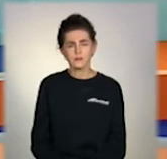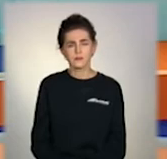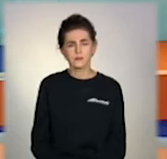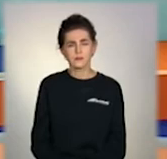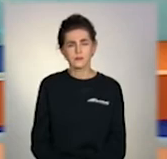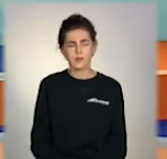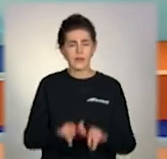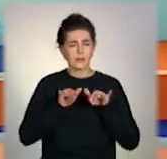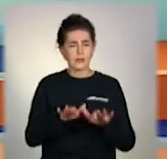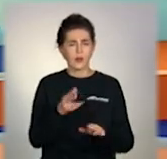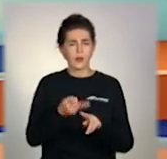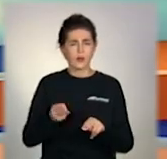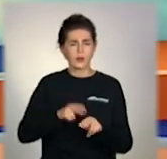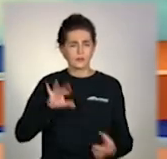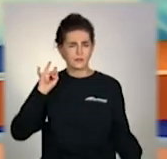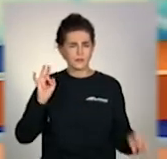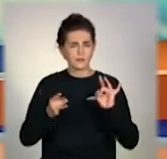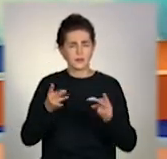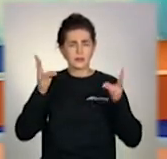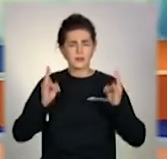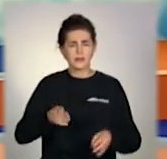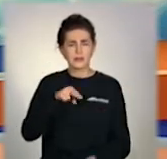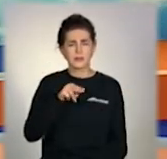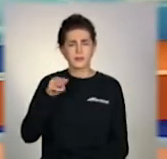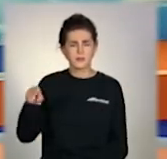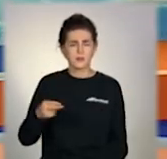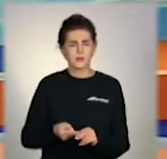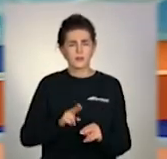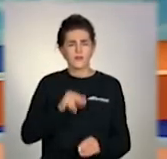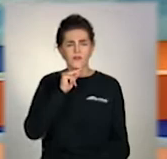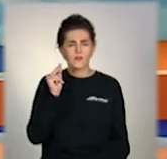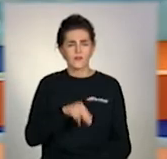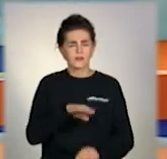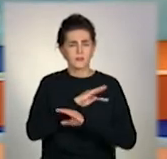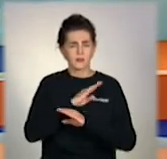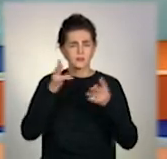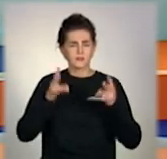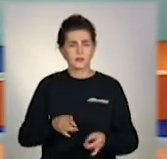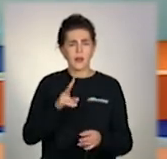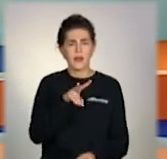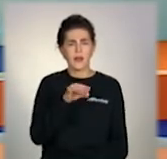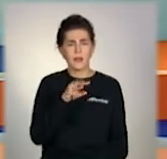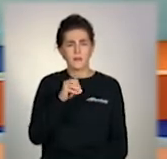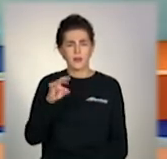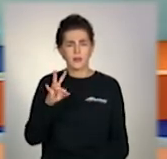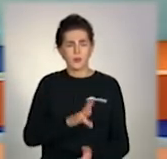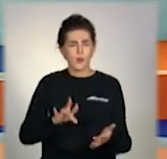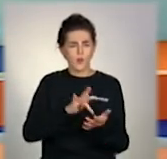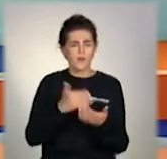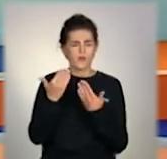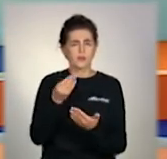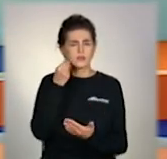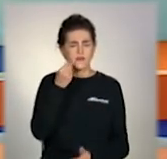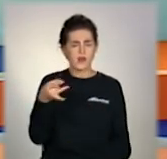Справа про резонансну ДТП, підозрюваного у смертельній аварії судять у Лимані, сталося все у Слов